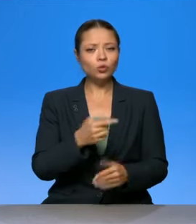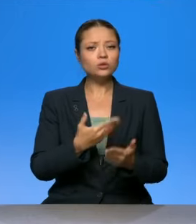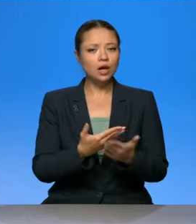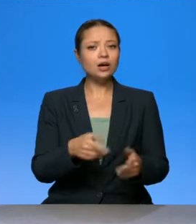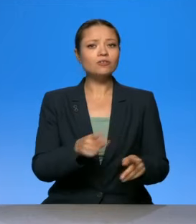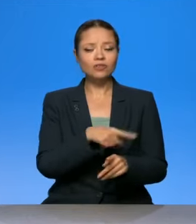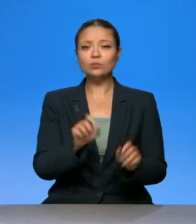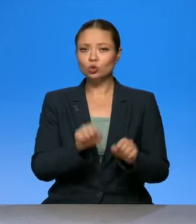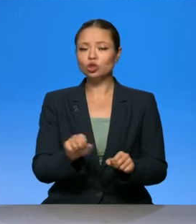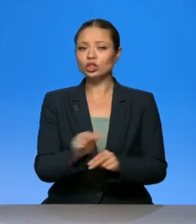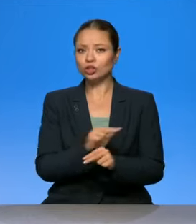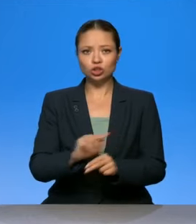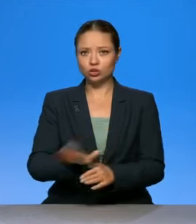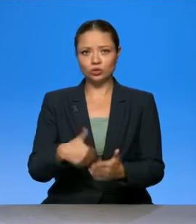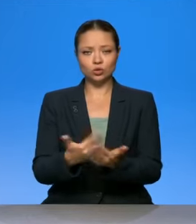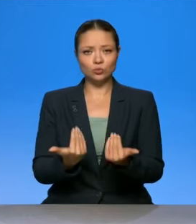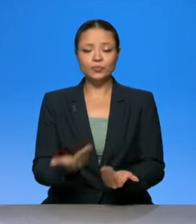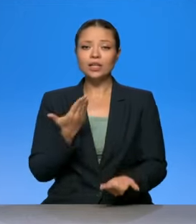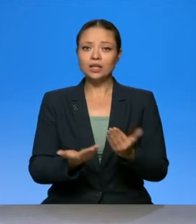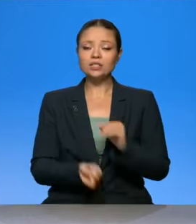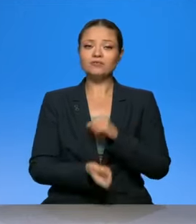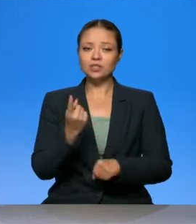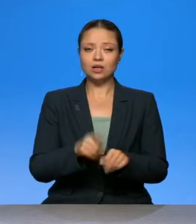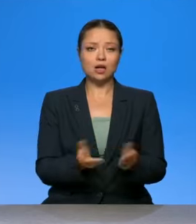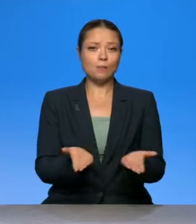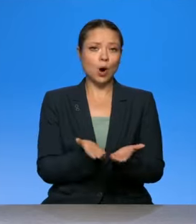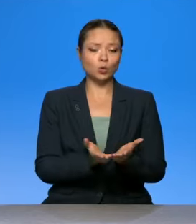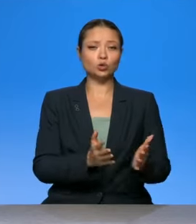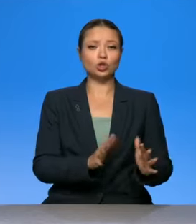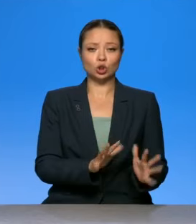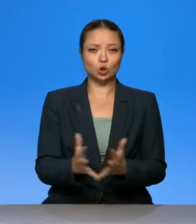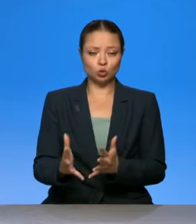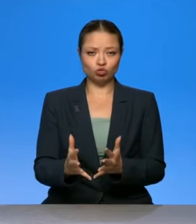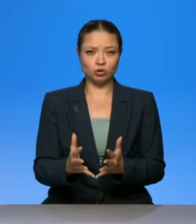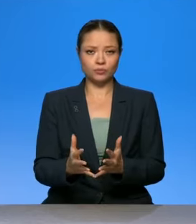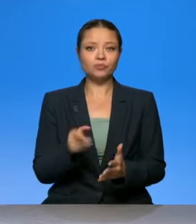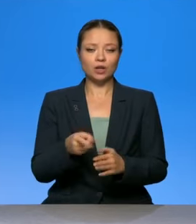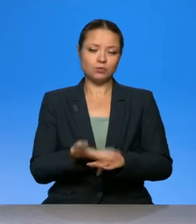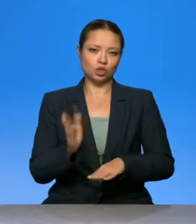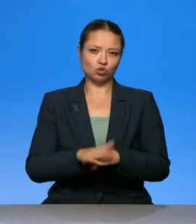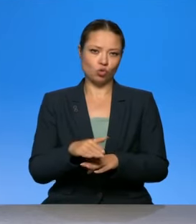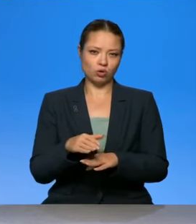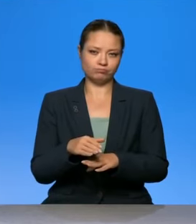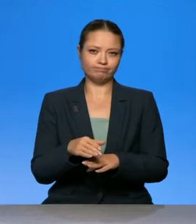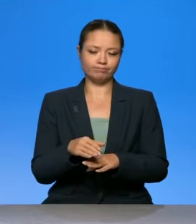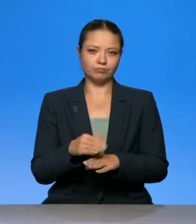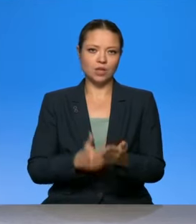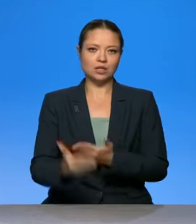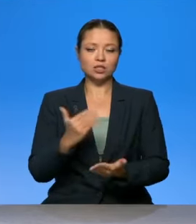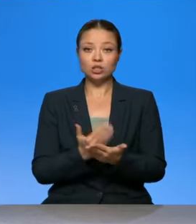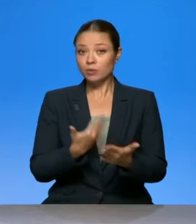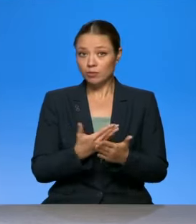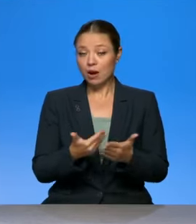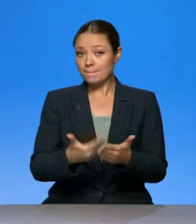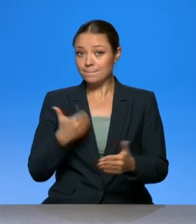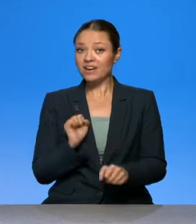лечить на сегодняшний день. Если возникают аналогичные случаи, которые с тяжелым осложнением. Тоже профилактика. Хотите